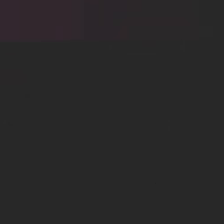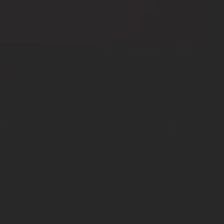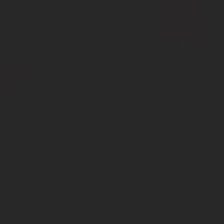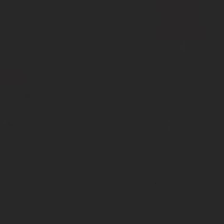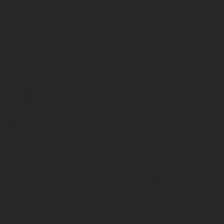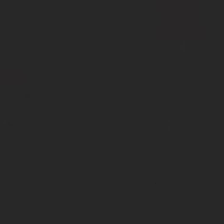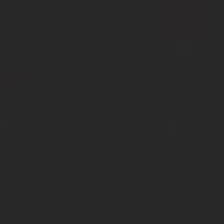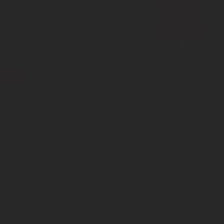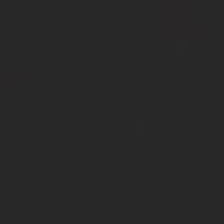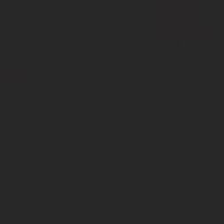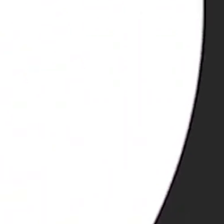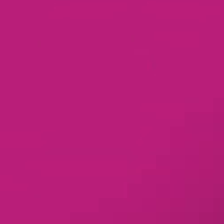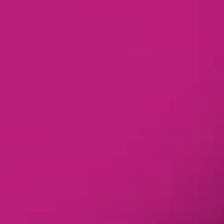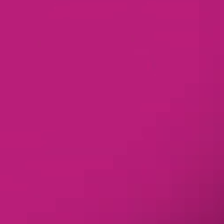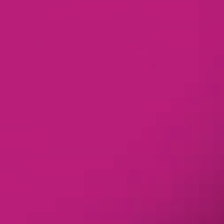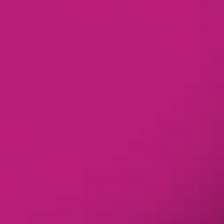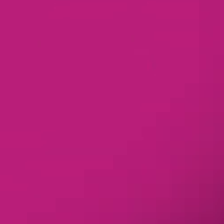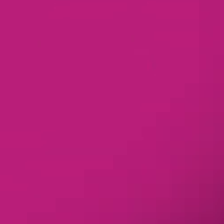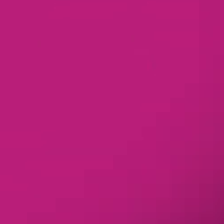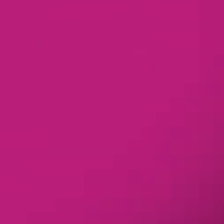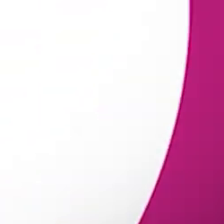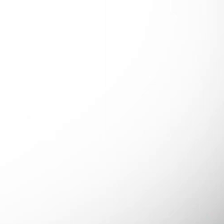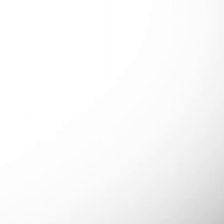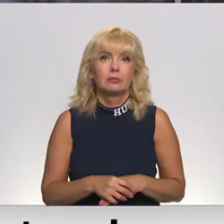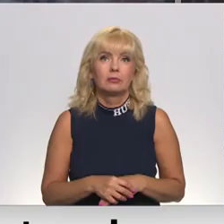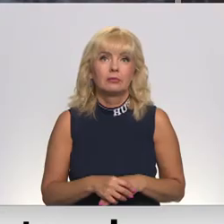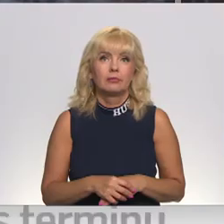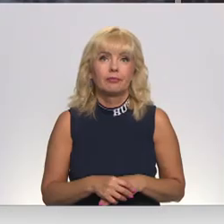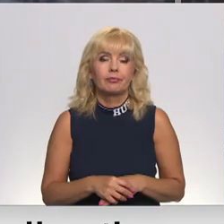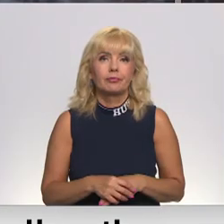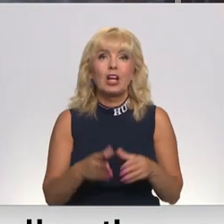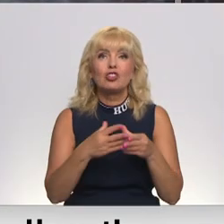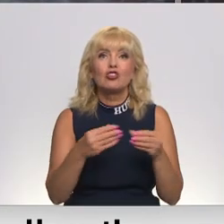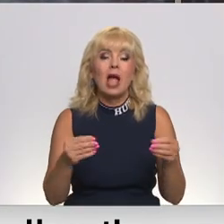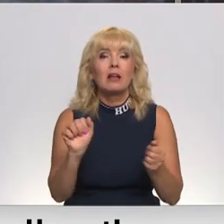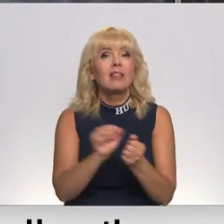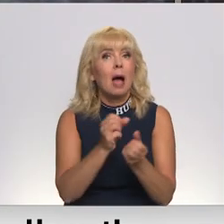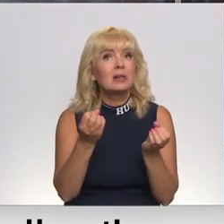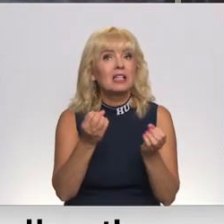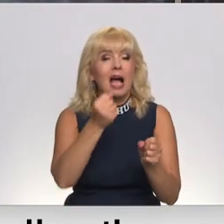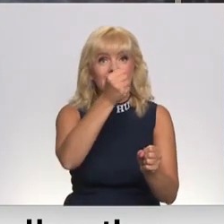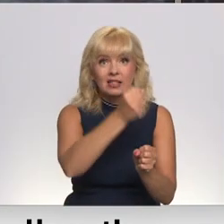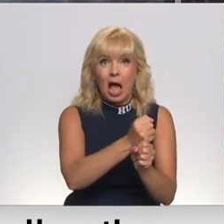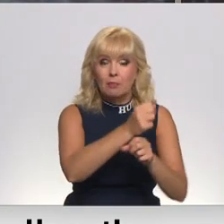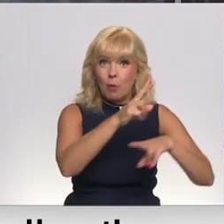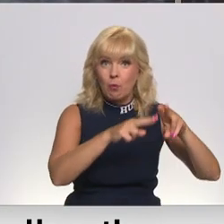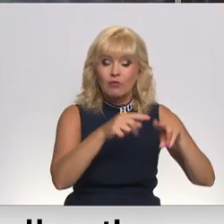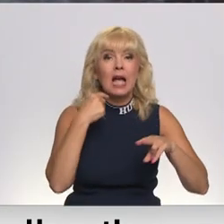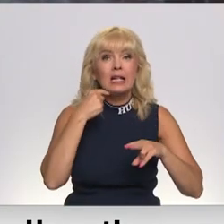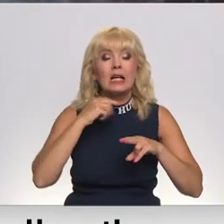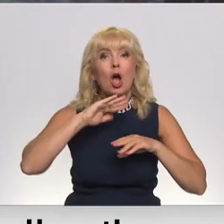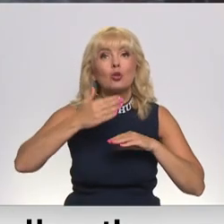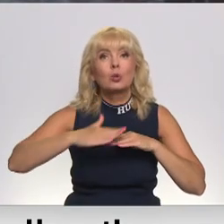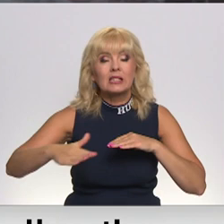Re! Viss ēters ir te! Sašķidrinātās dabas gāzes termināli būvēs Rīgas jūras